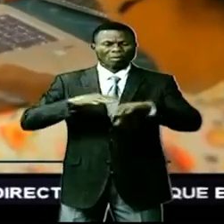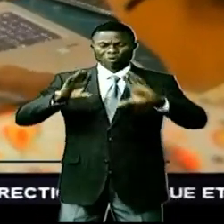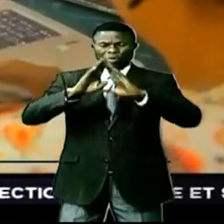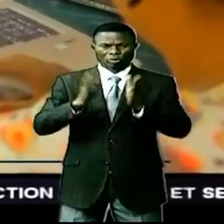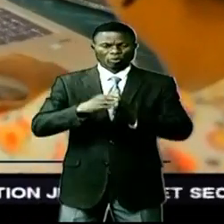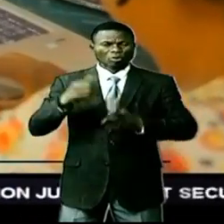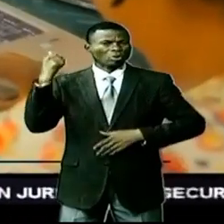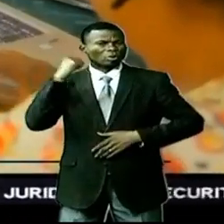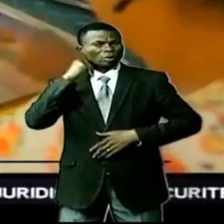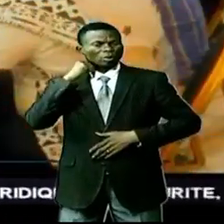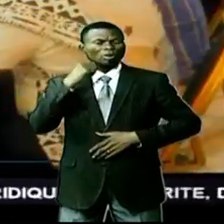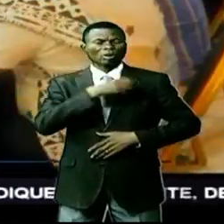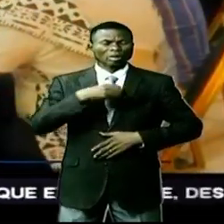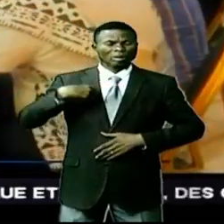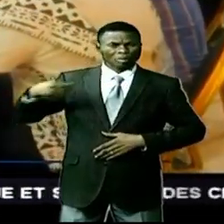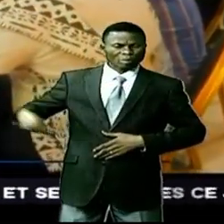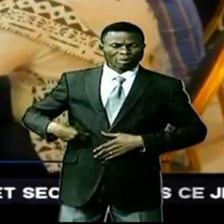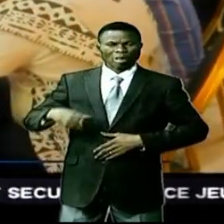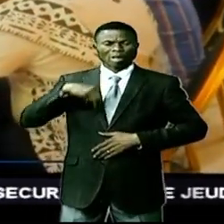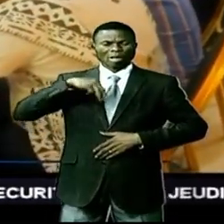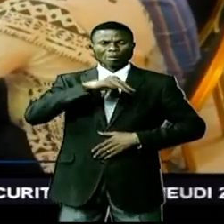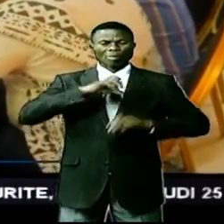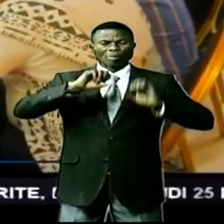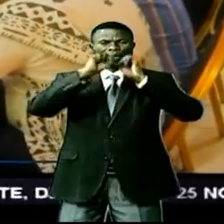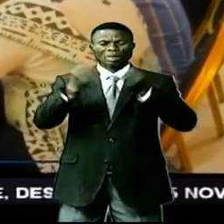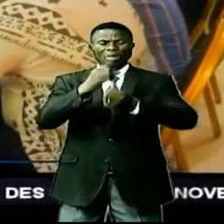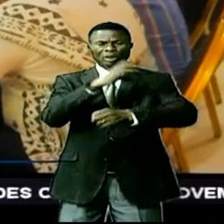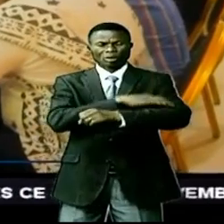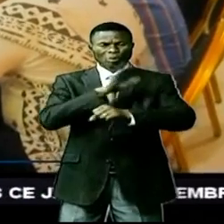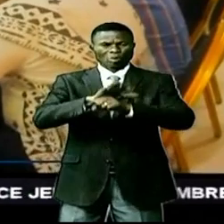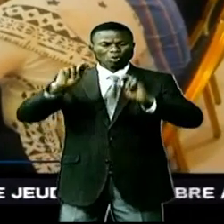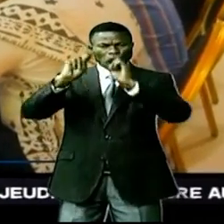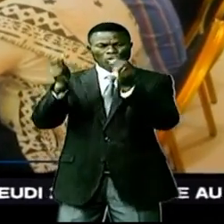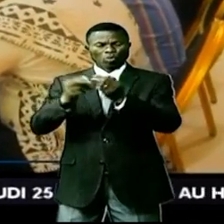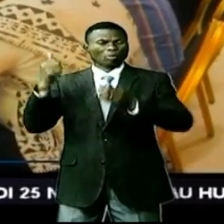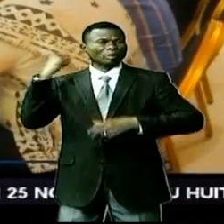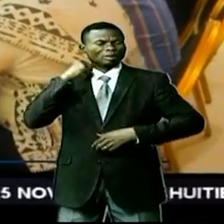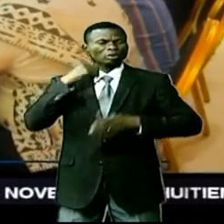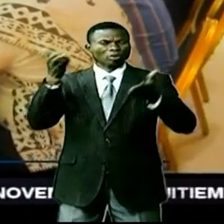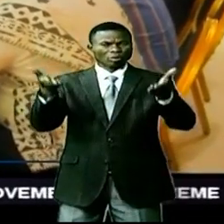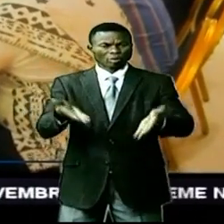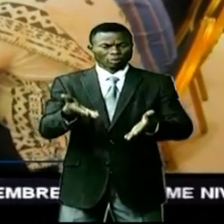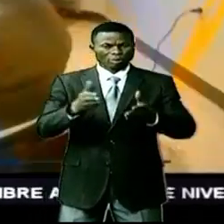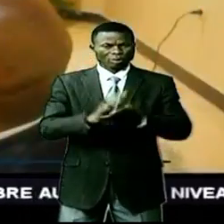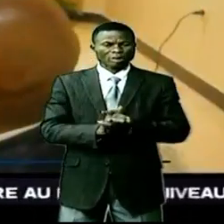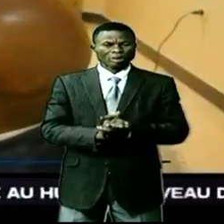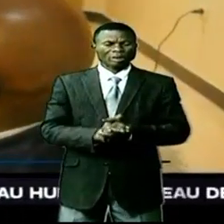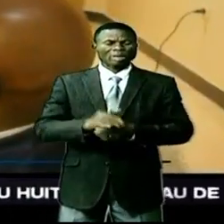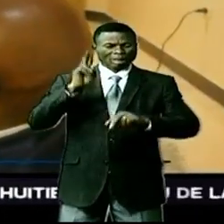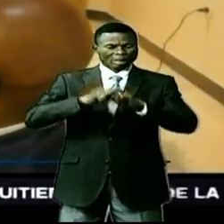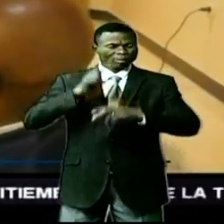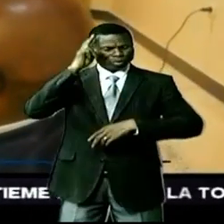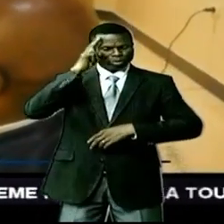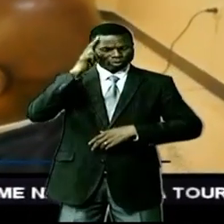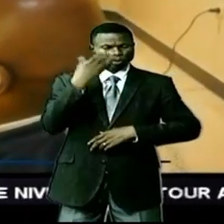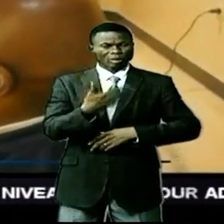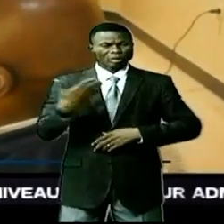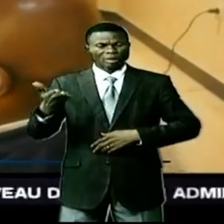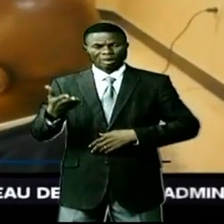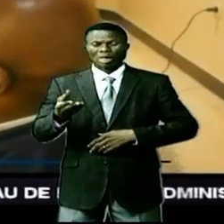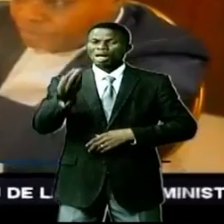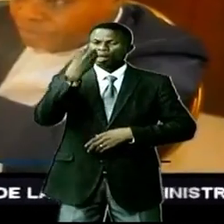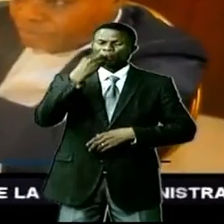soignants et les membres de la santé civile ainsi que bien d'autres catégories de médecins. L'objectif est de réfléchir sur les produits, ces